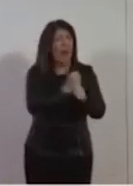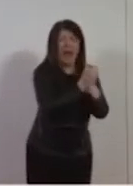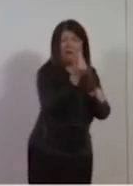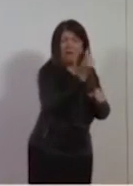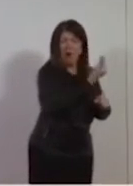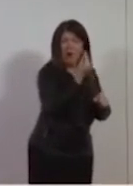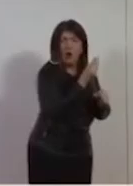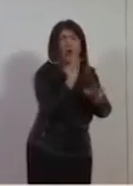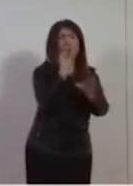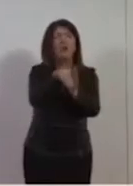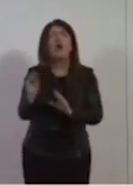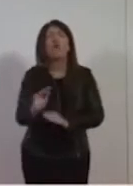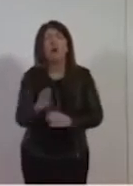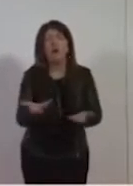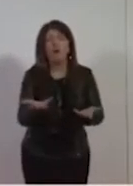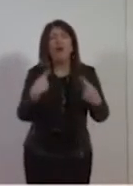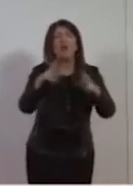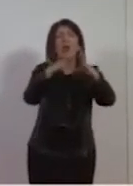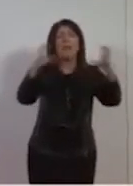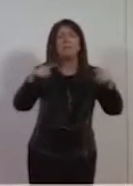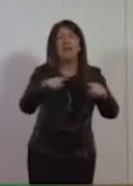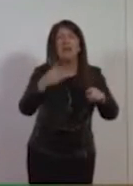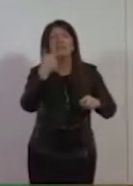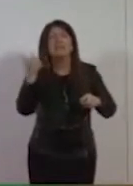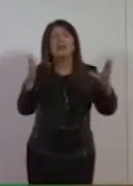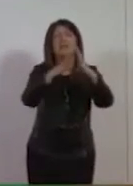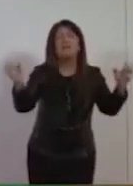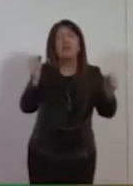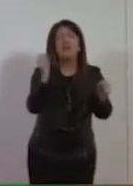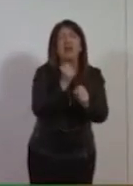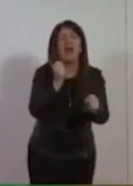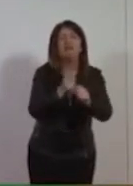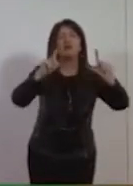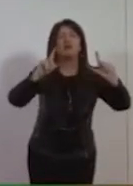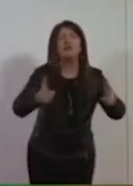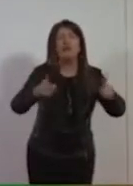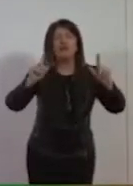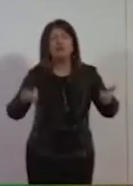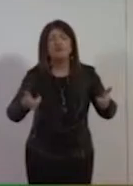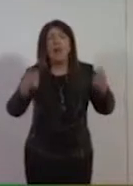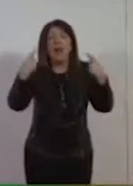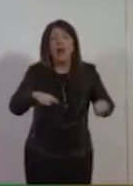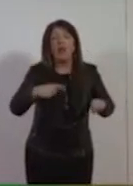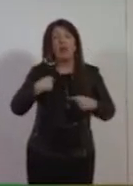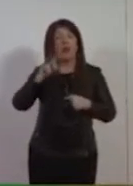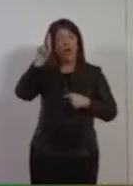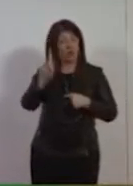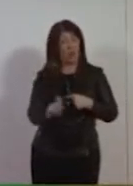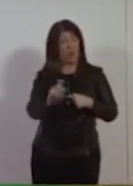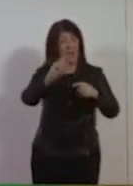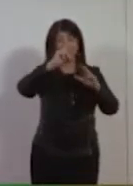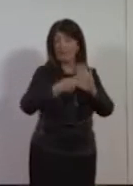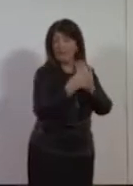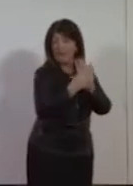'infrastruttura sociale essenziale, senza imprese non c'è lavoro. E allora la domanda numero due è chi farà l